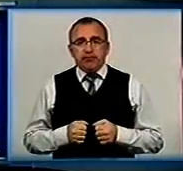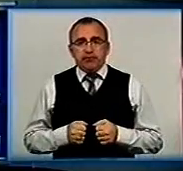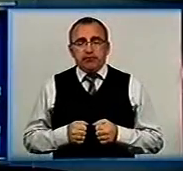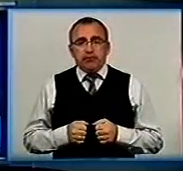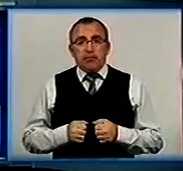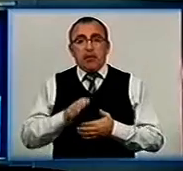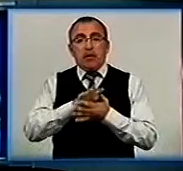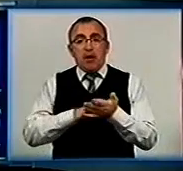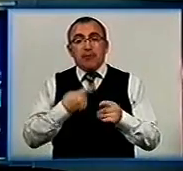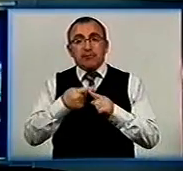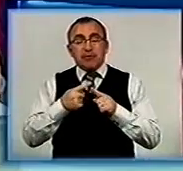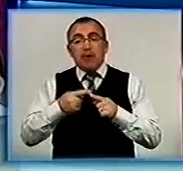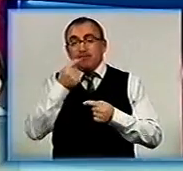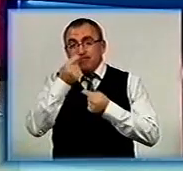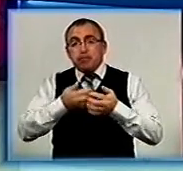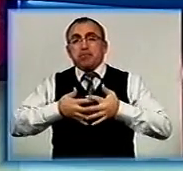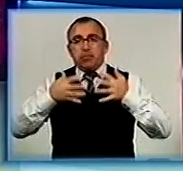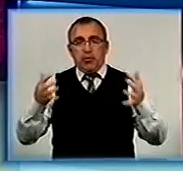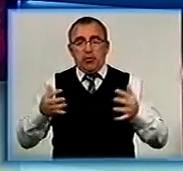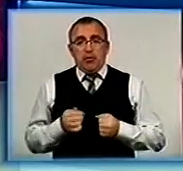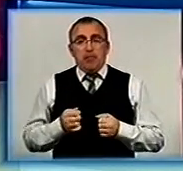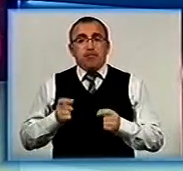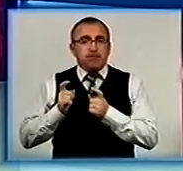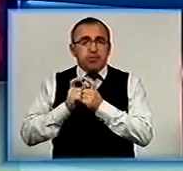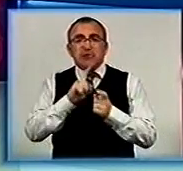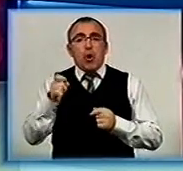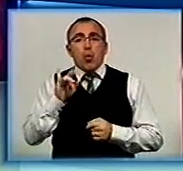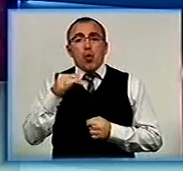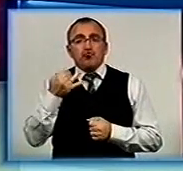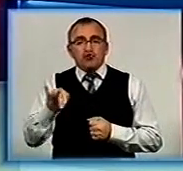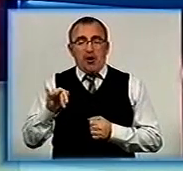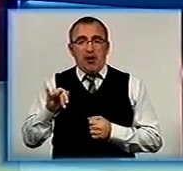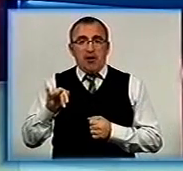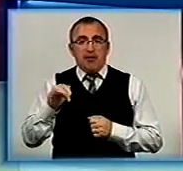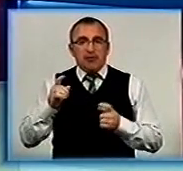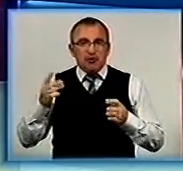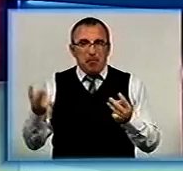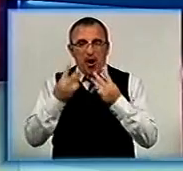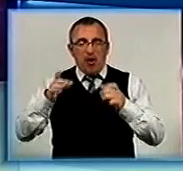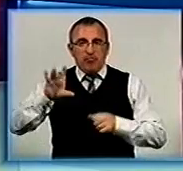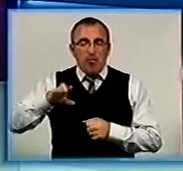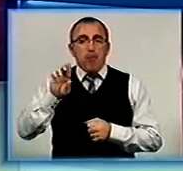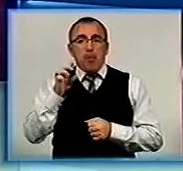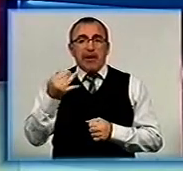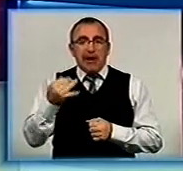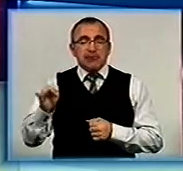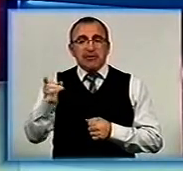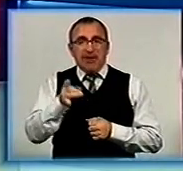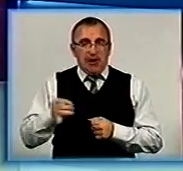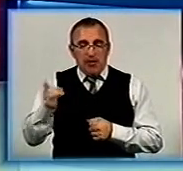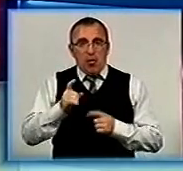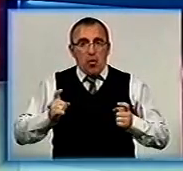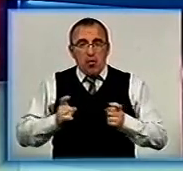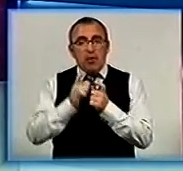Далі про все це більше. Битва за врожай. З блокпостами та спаленими шинами в Боберинецькому районі триває конфлікт